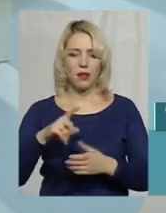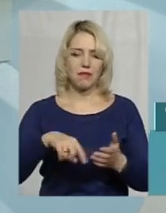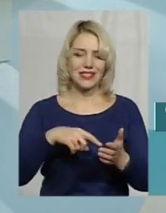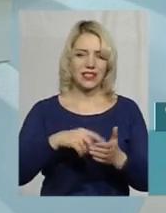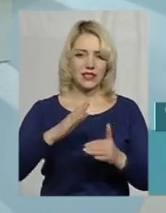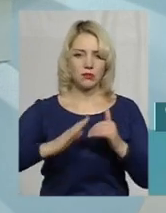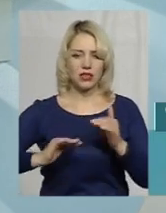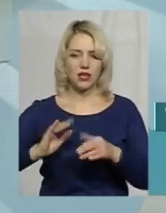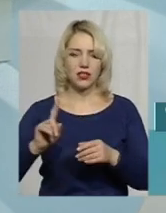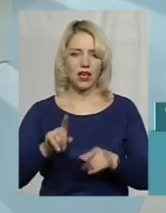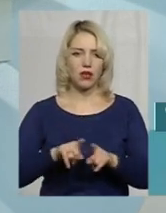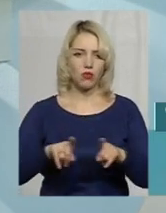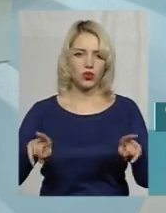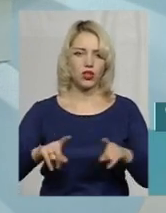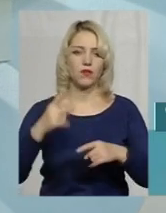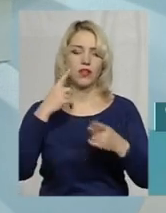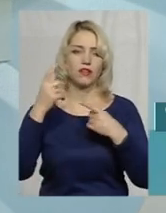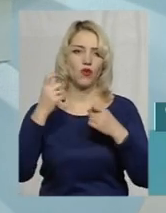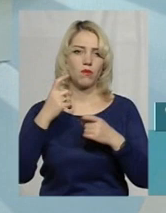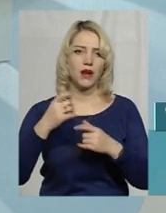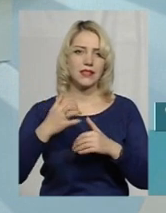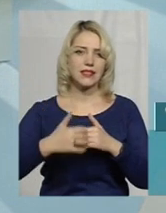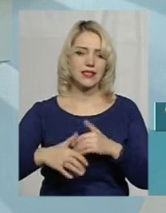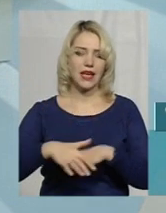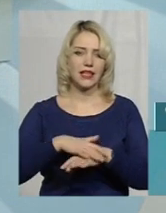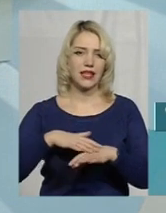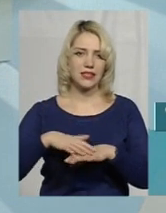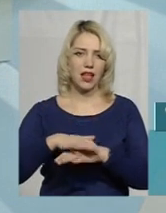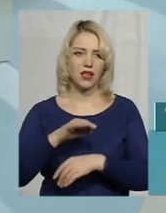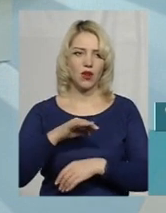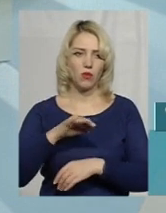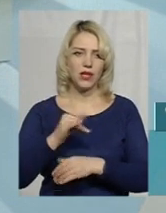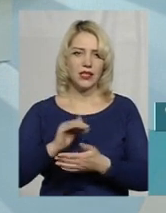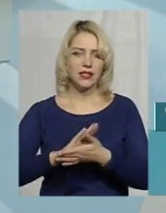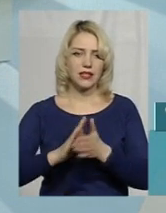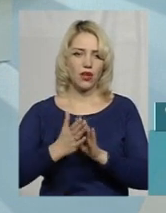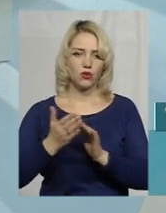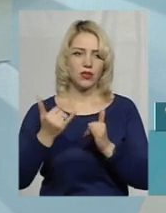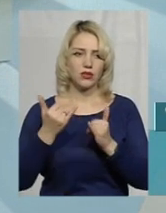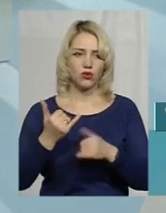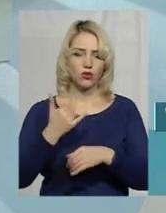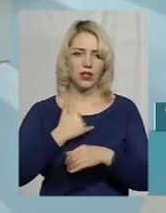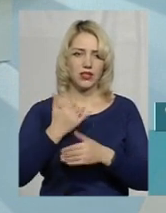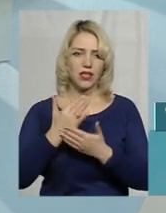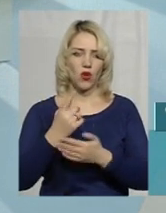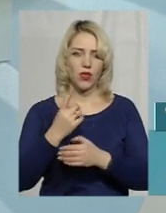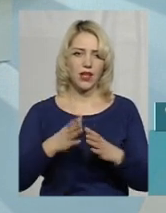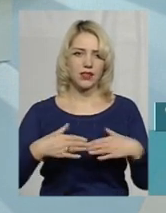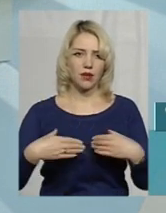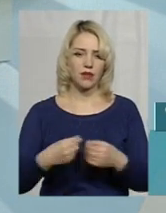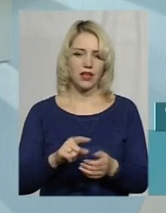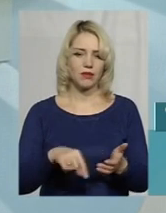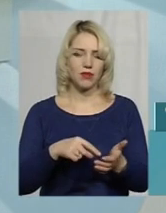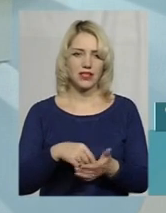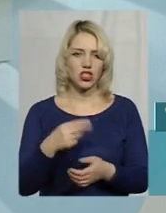інформацію серед населення області. Проте станом на сьогодні у нас є одна сім'я з міста